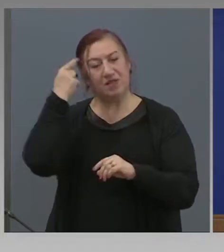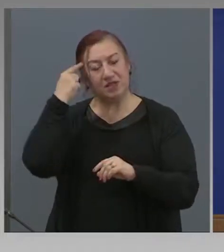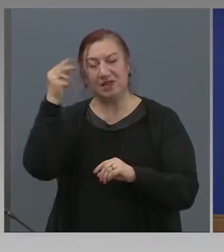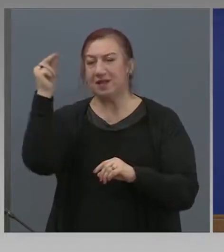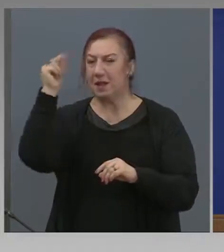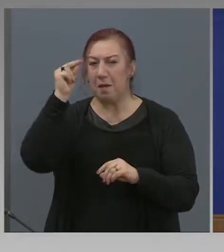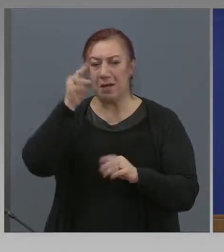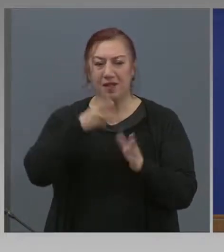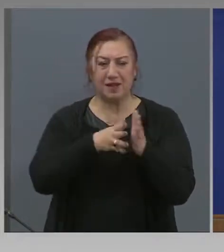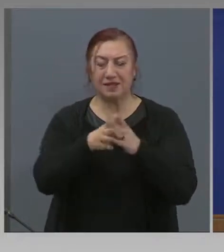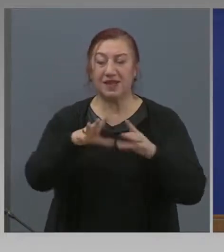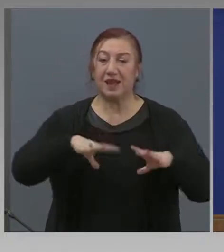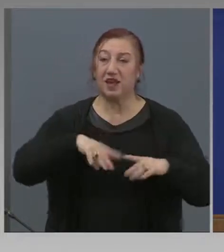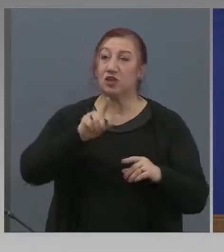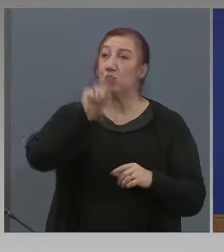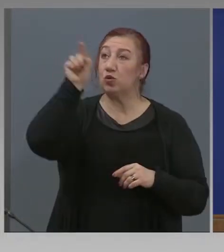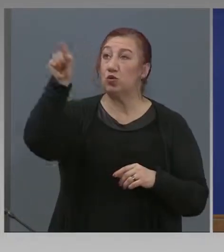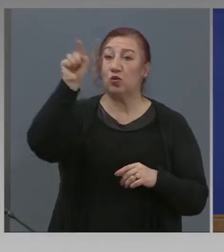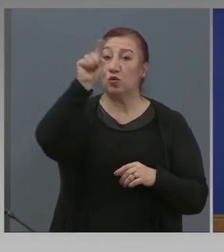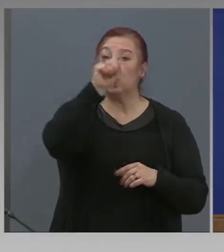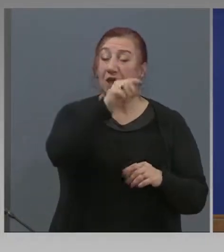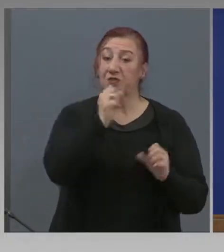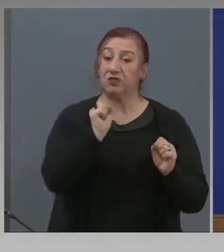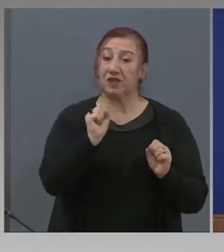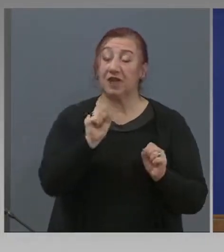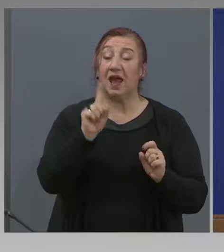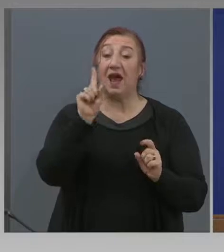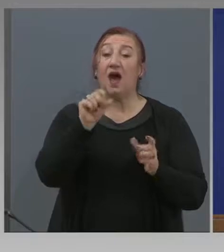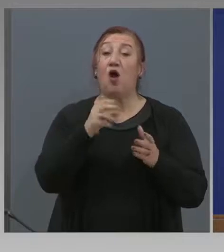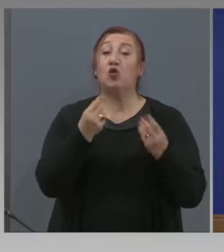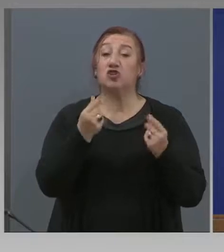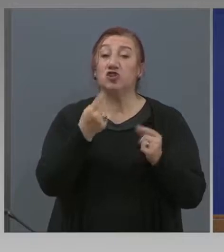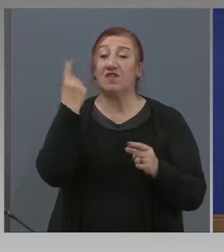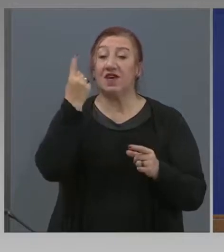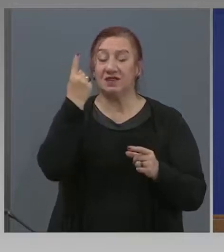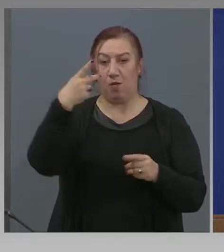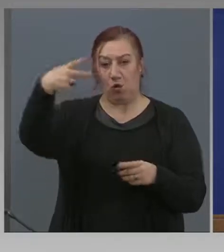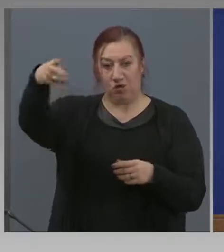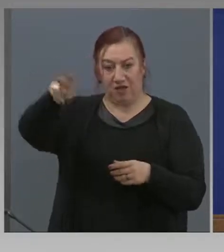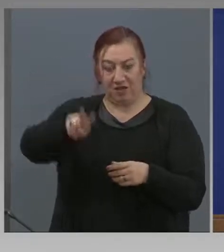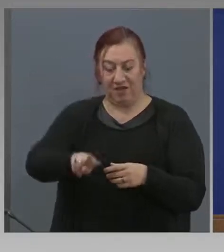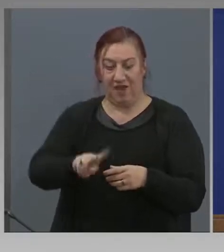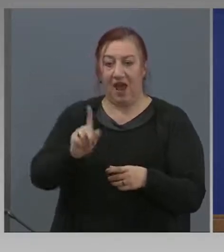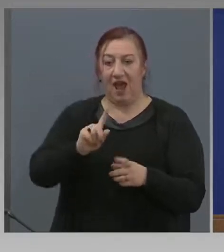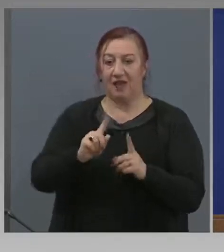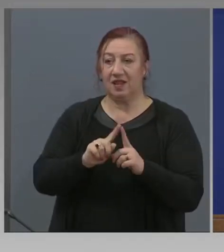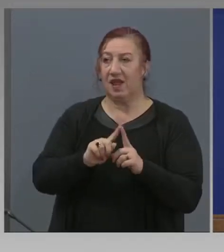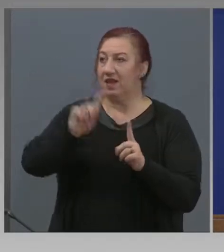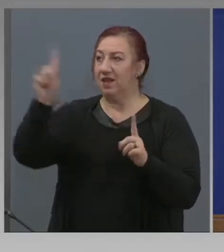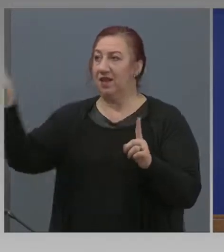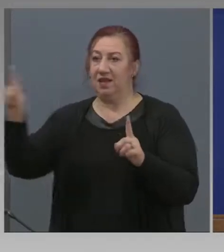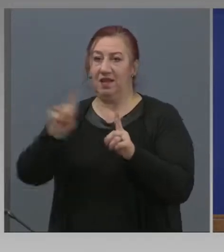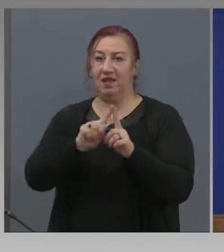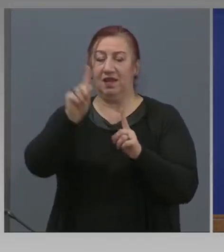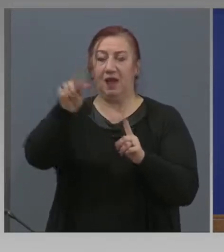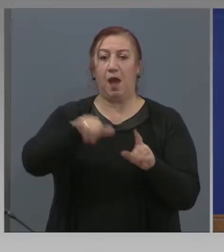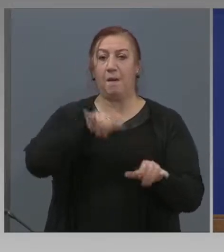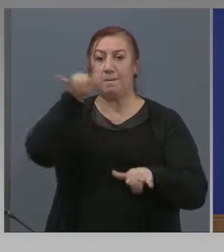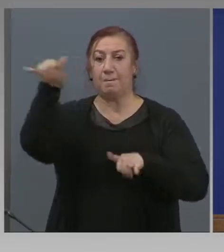българските граждани, които се намират там. Подчертавам само да се приберат в България, не да пътуват някъде. Това